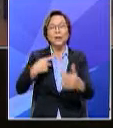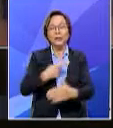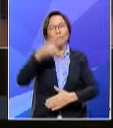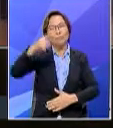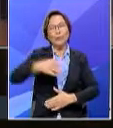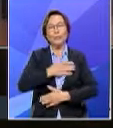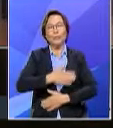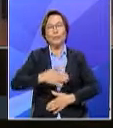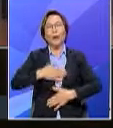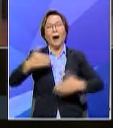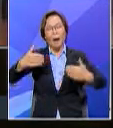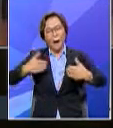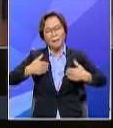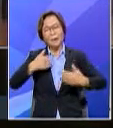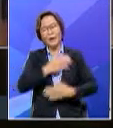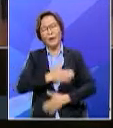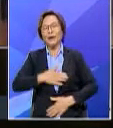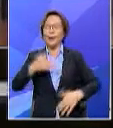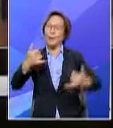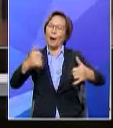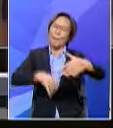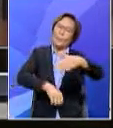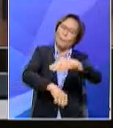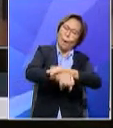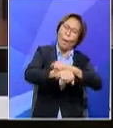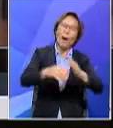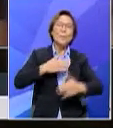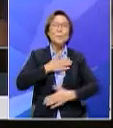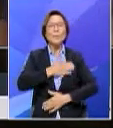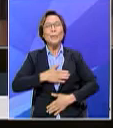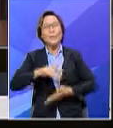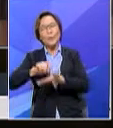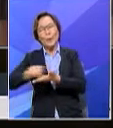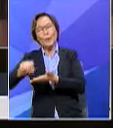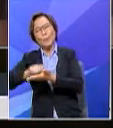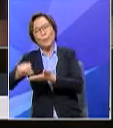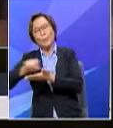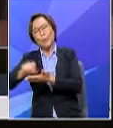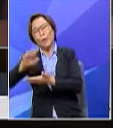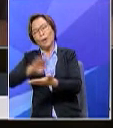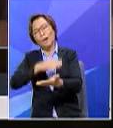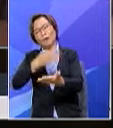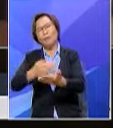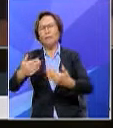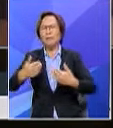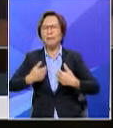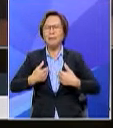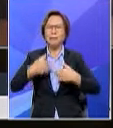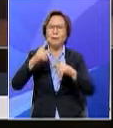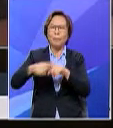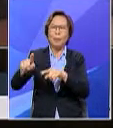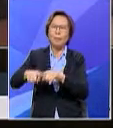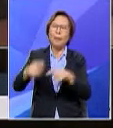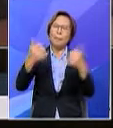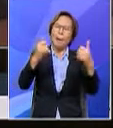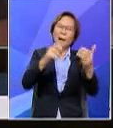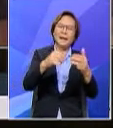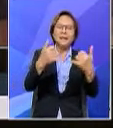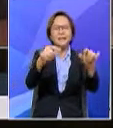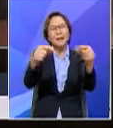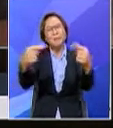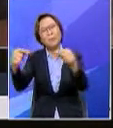hiburan ada orang yang berhibur dengan main bola ada orang berhibur dengan menulis lirik ada orang berhibur dengan bermain game